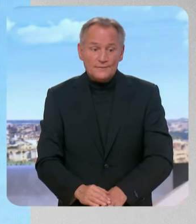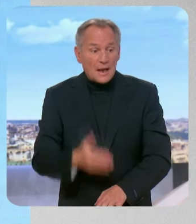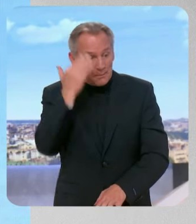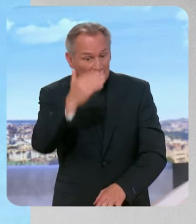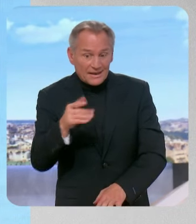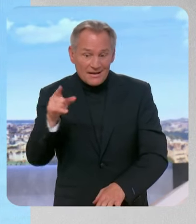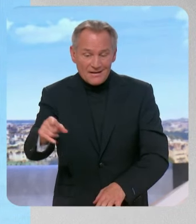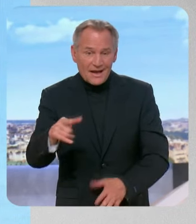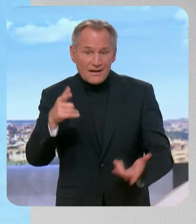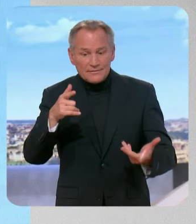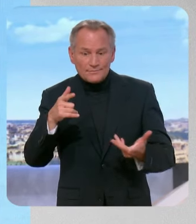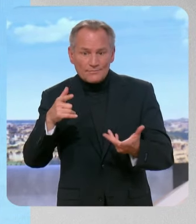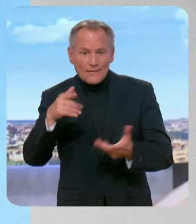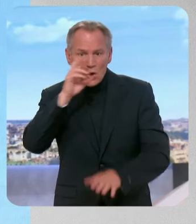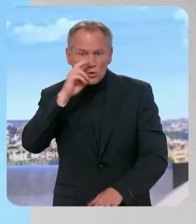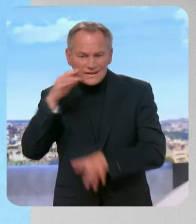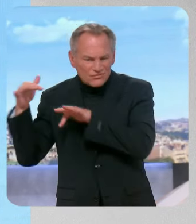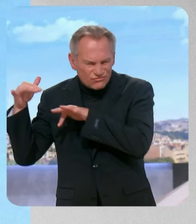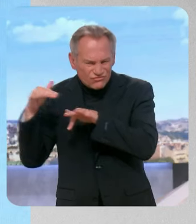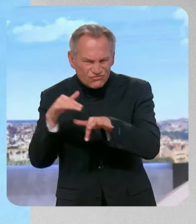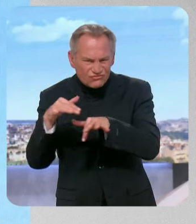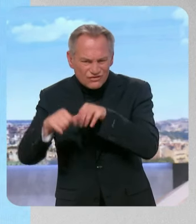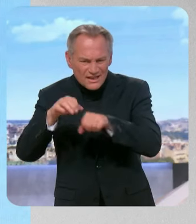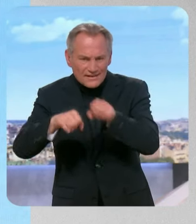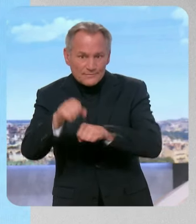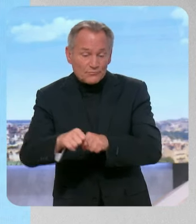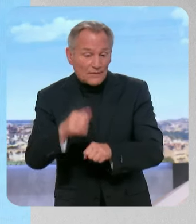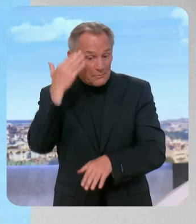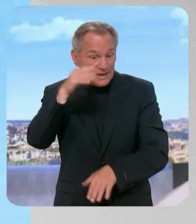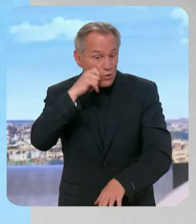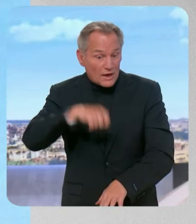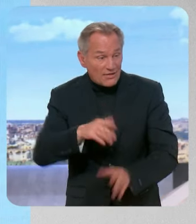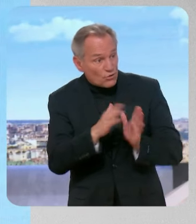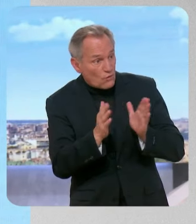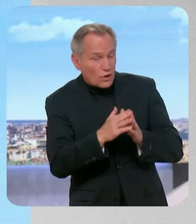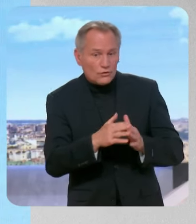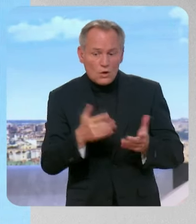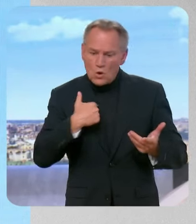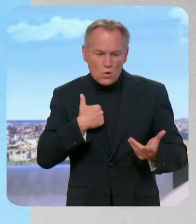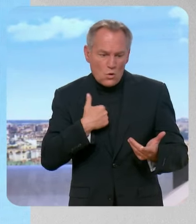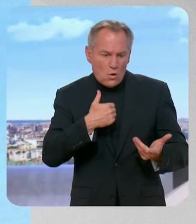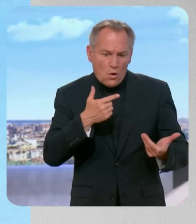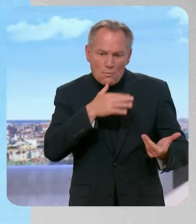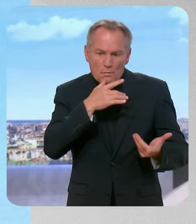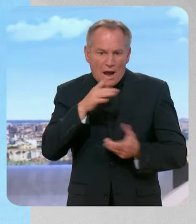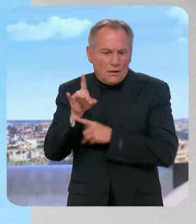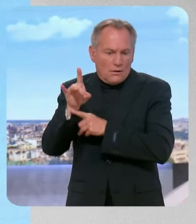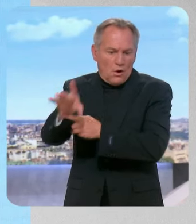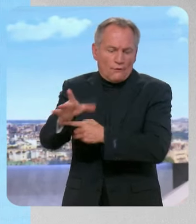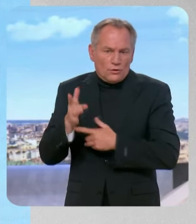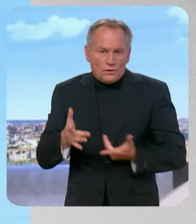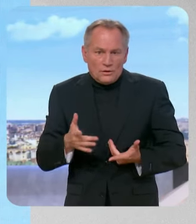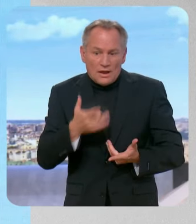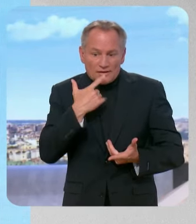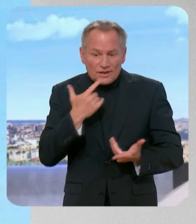front s'effondre, si Volodymyr Zelensky nous le demande, on ne peut pas l'exclure. Qu'est-ce que ça veut dire ? Qu'on va